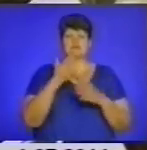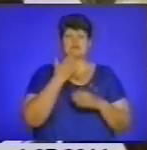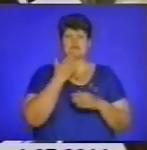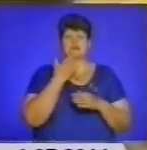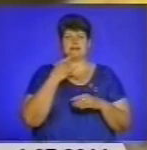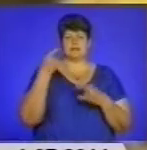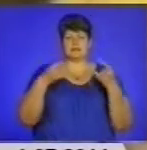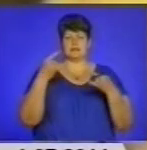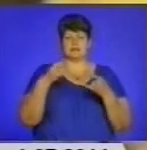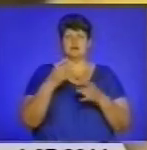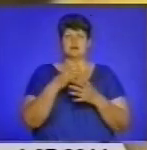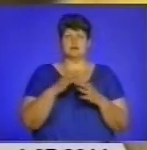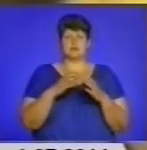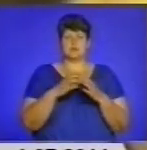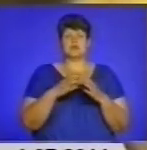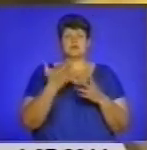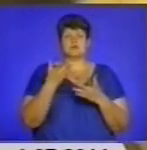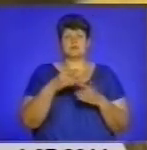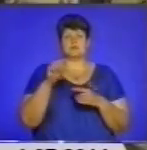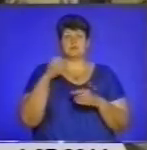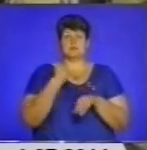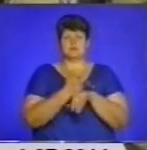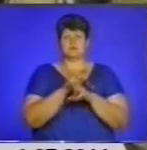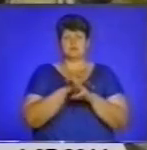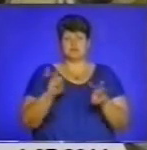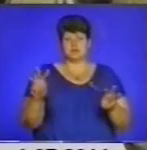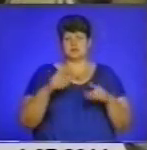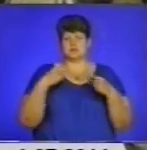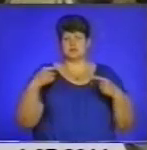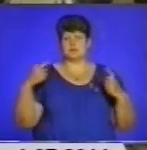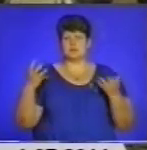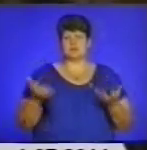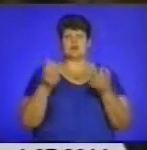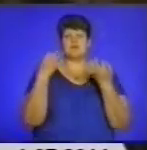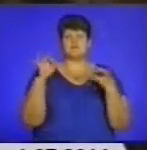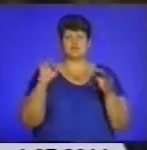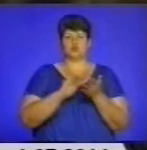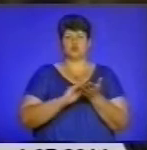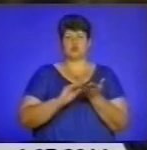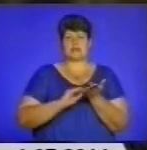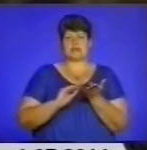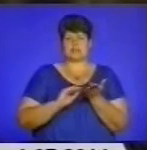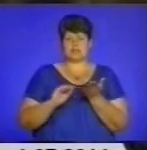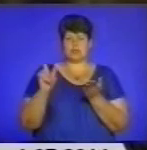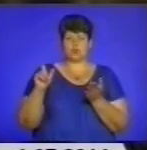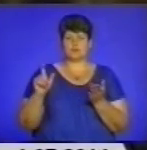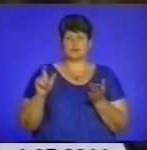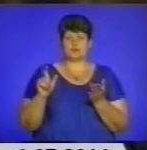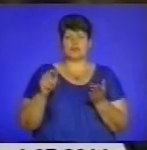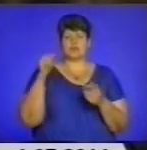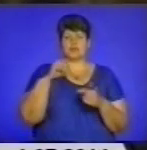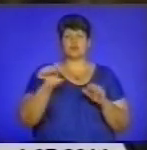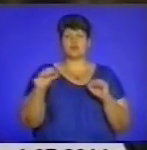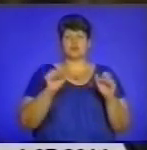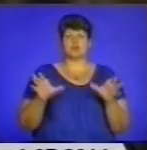телекомпанії. Прем'єр-міністр Арсеній Яценюк усіляко підтримує вільну журналістику. Те, що уряд разом з